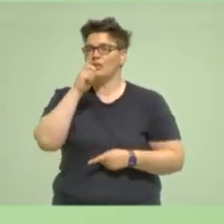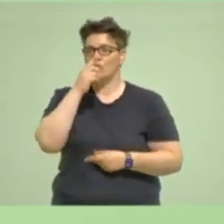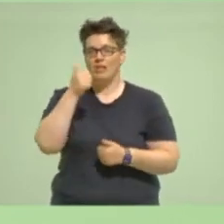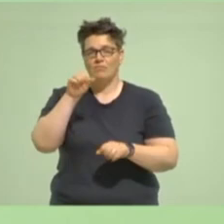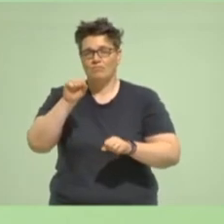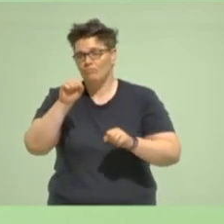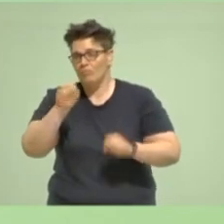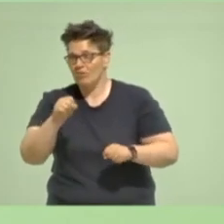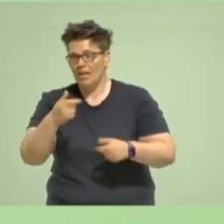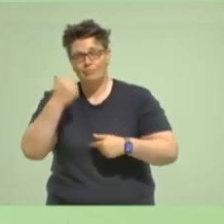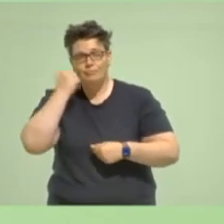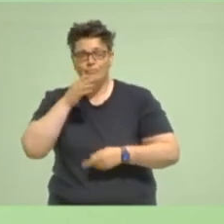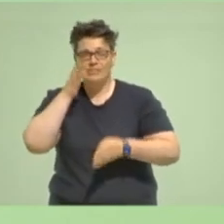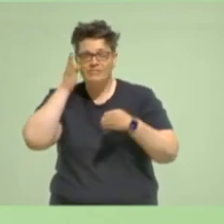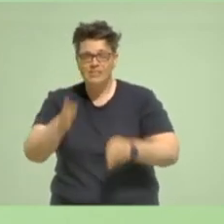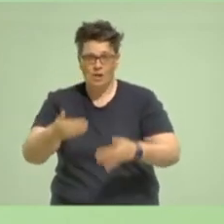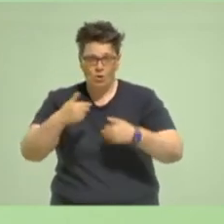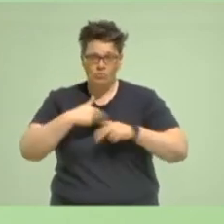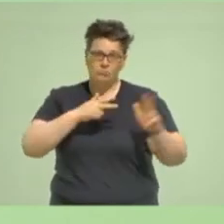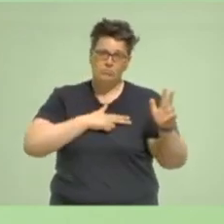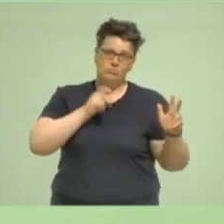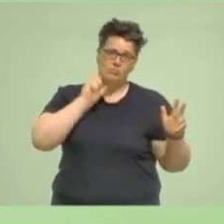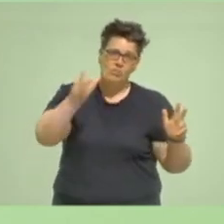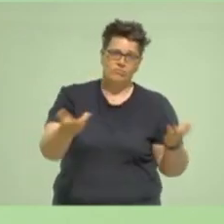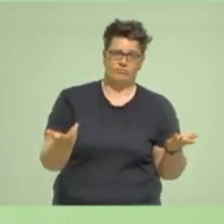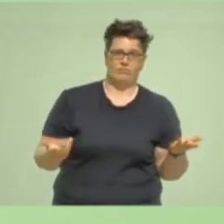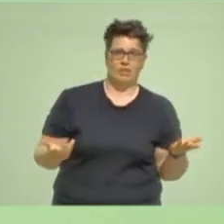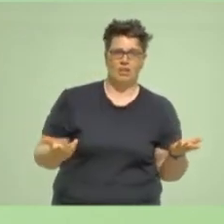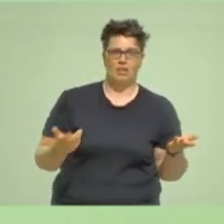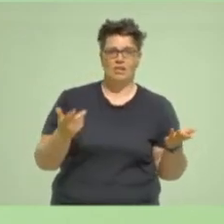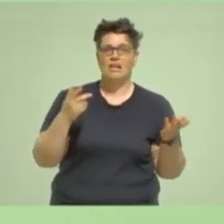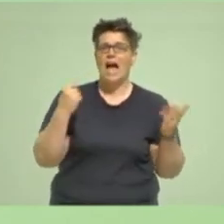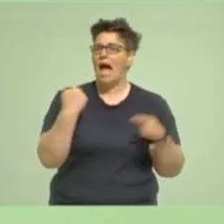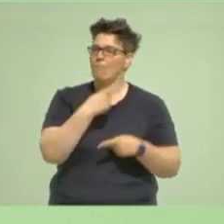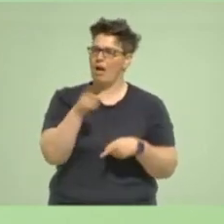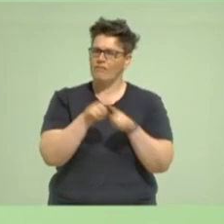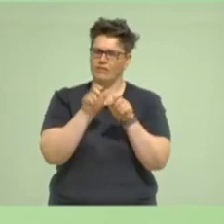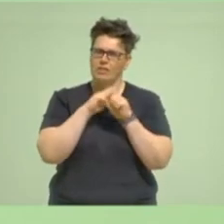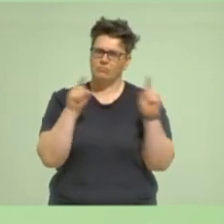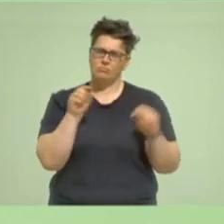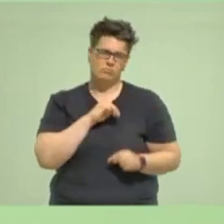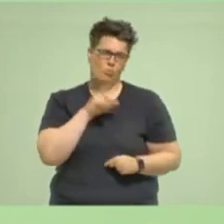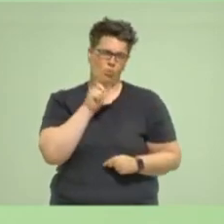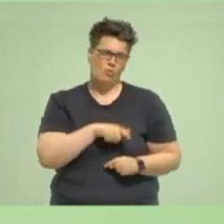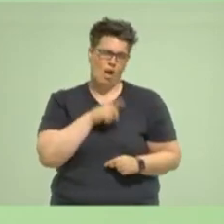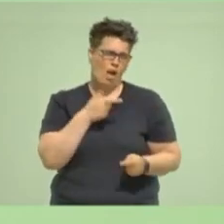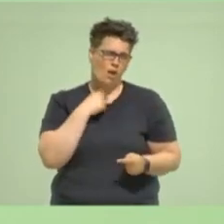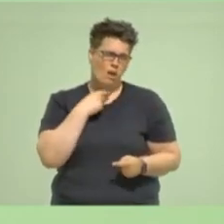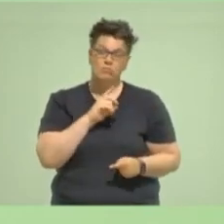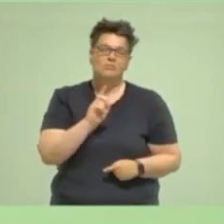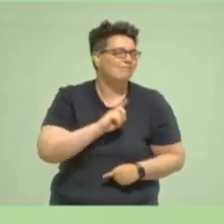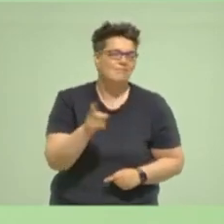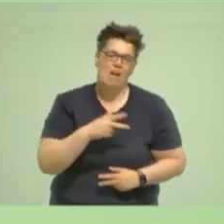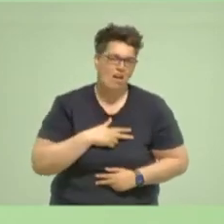spreche. Ihr habt aber auch keinen Anlass zu denken, dass ich das jemals nicht gemacht habe. Ich war gerade, bevor der Parteitag